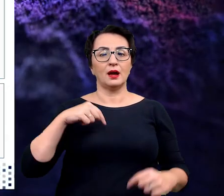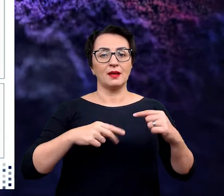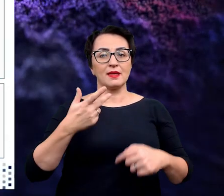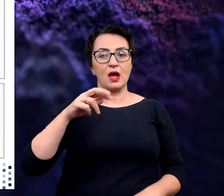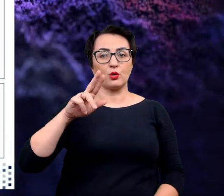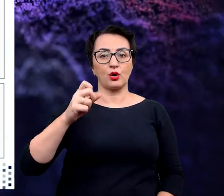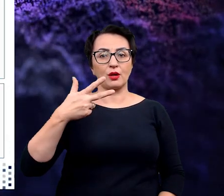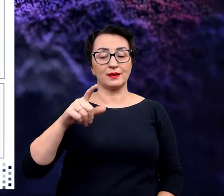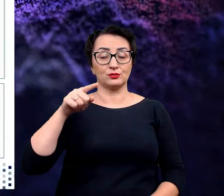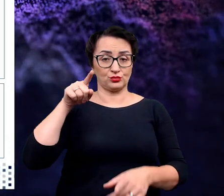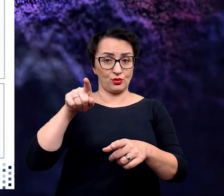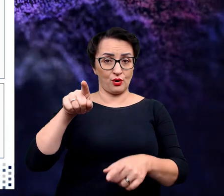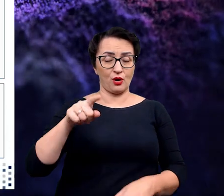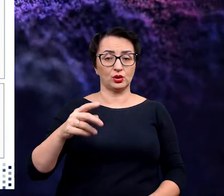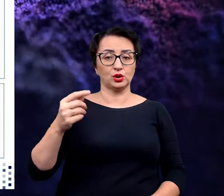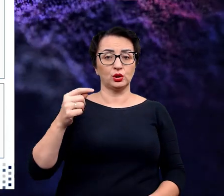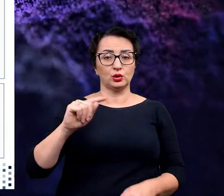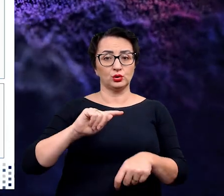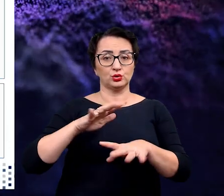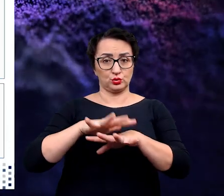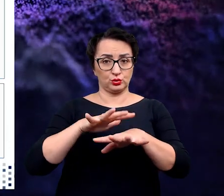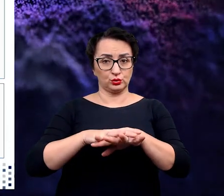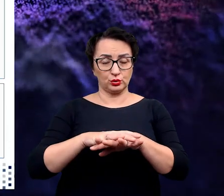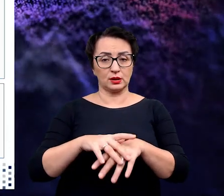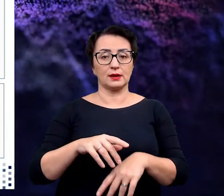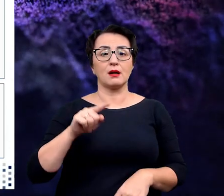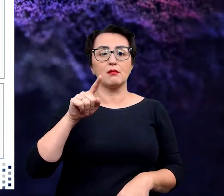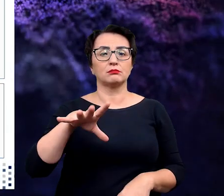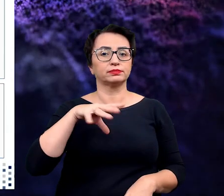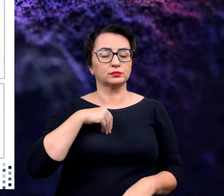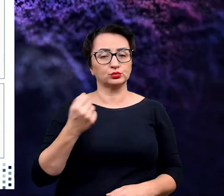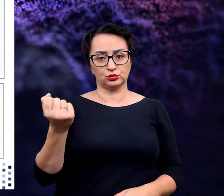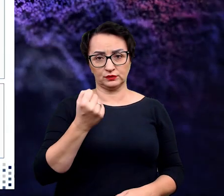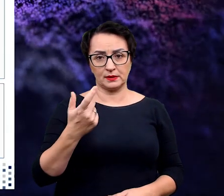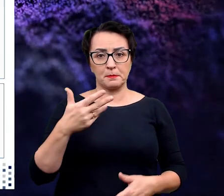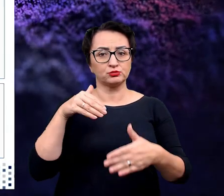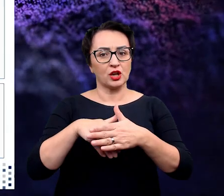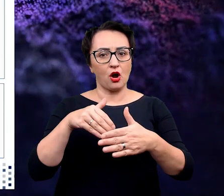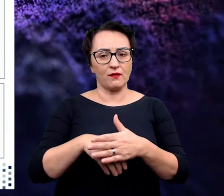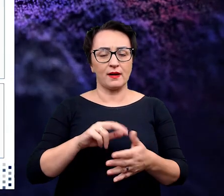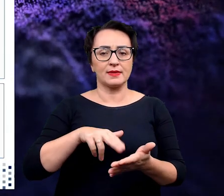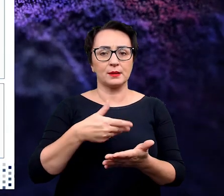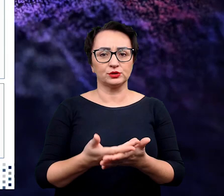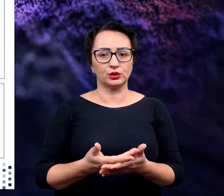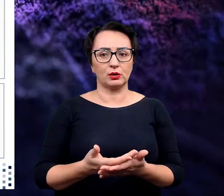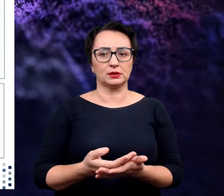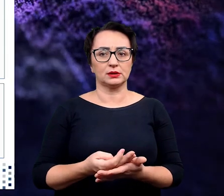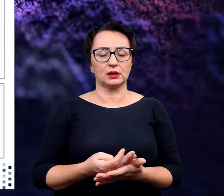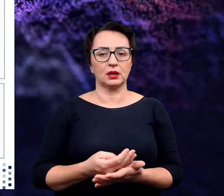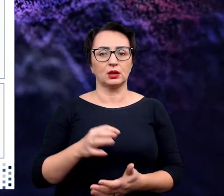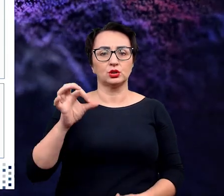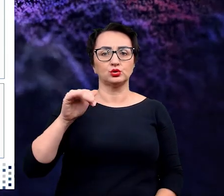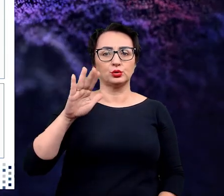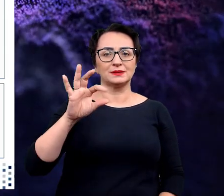I w neuronach takie struktury, czyli te ciała wielopęcherzykowe, mogą służyć do przechowywania